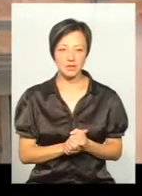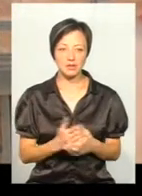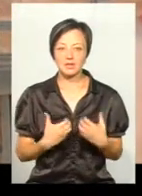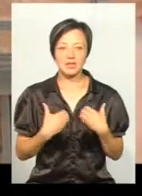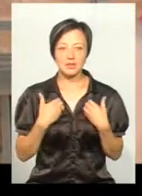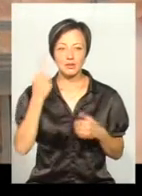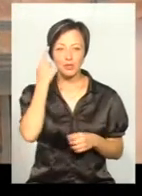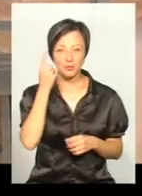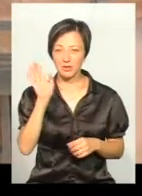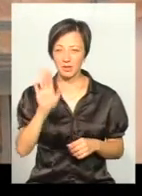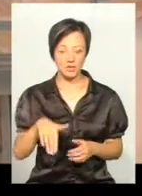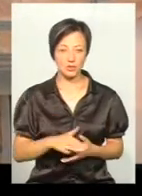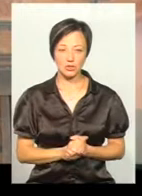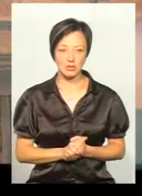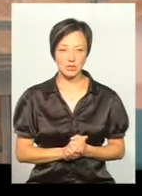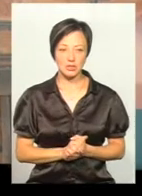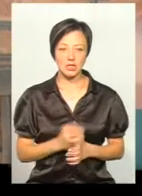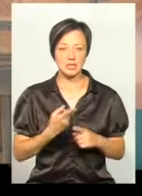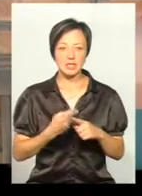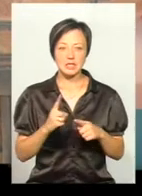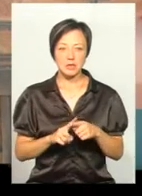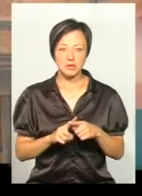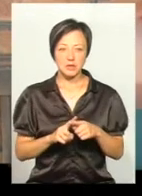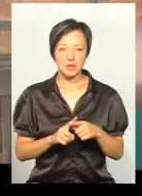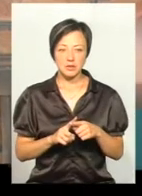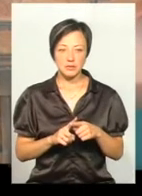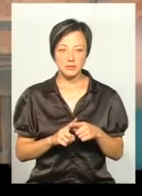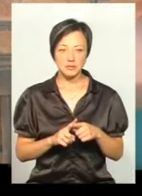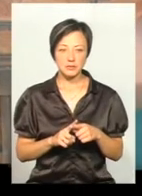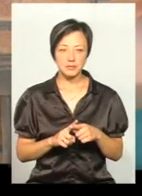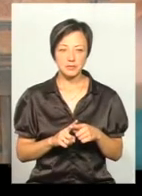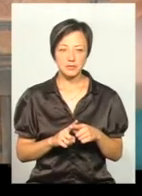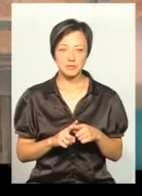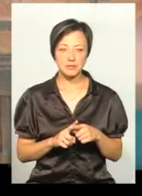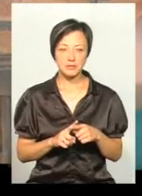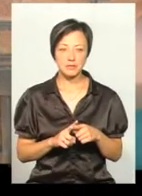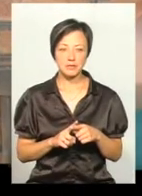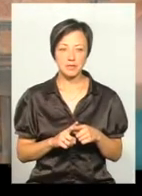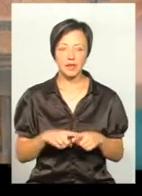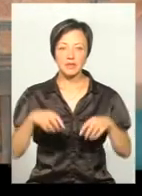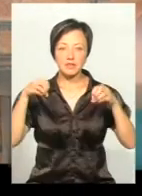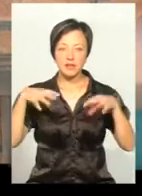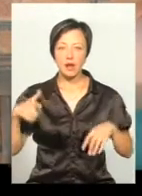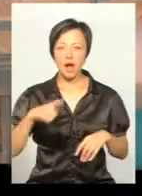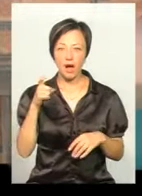подумати, зараз за світло, за газ, за все заплатити,